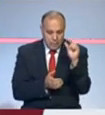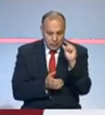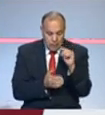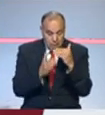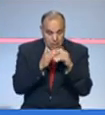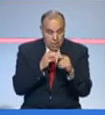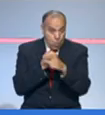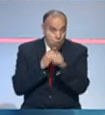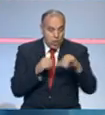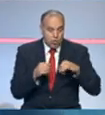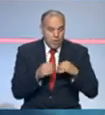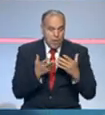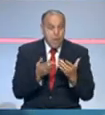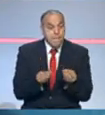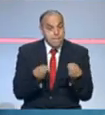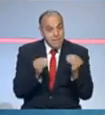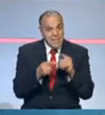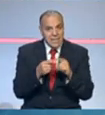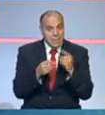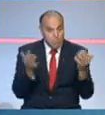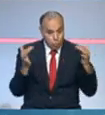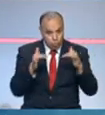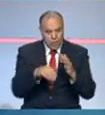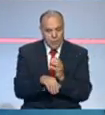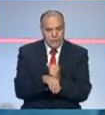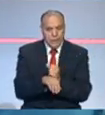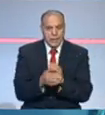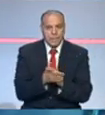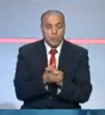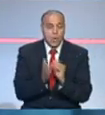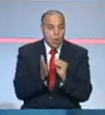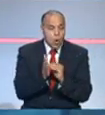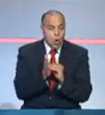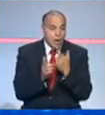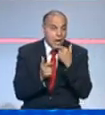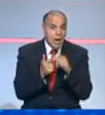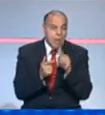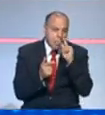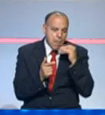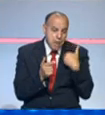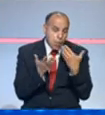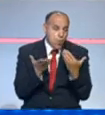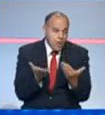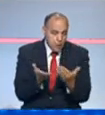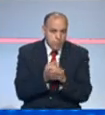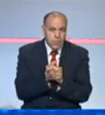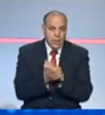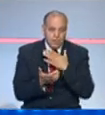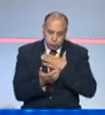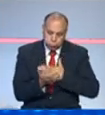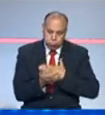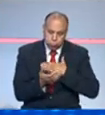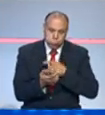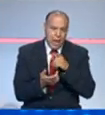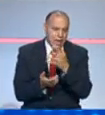رسالتكم إلى الشباب للمزيد من الإقبال على التلقيح وكذلك خاصة الأولياء حتى تطمئنهم